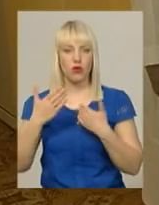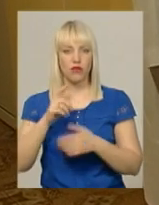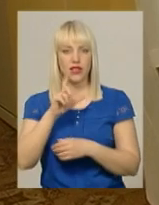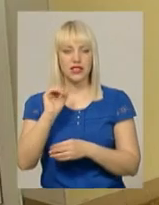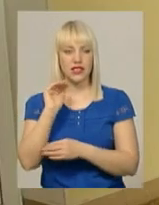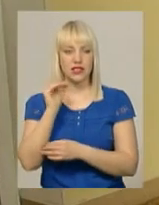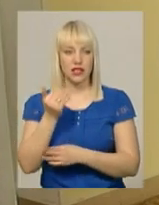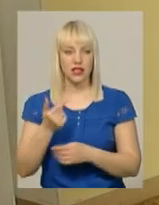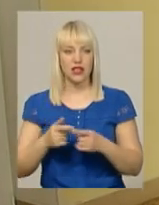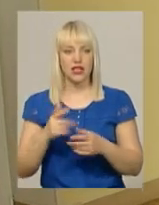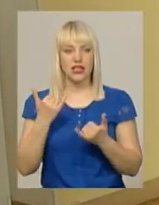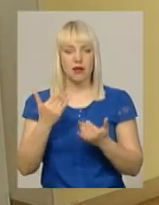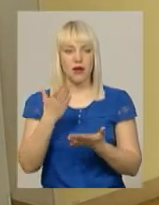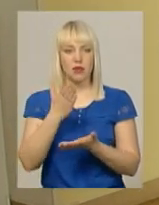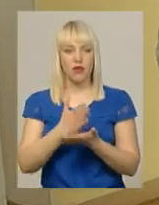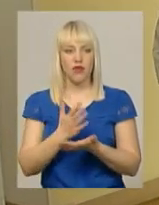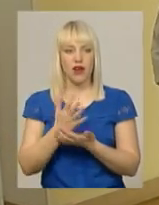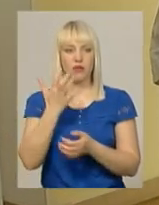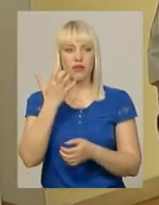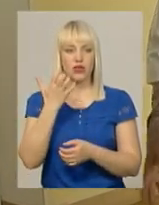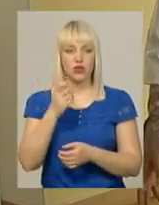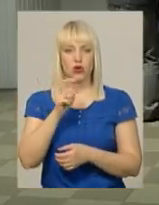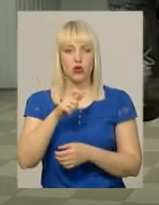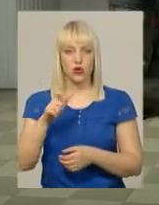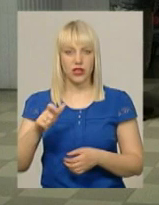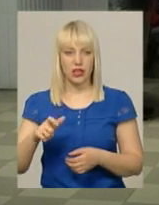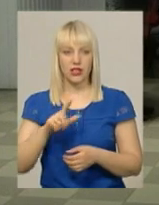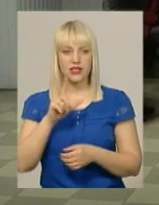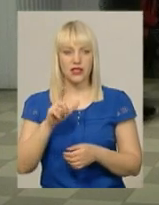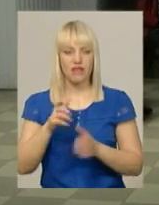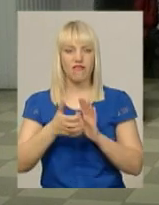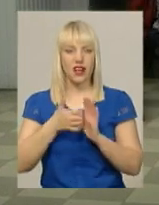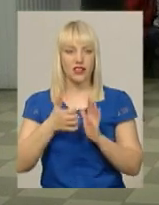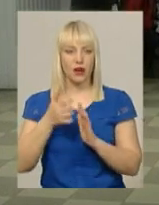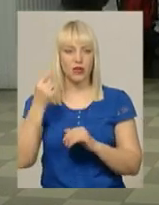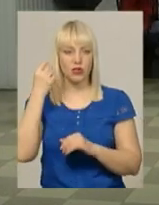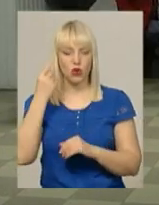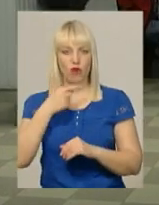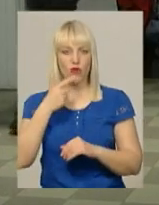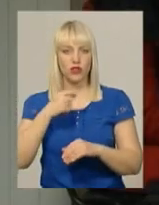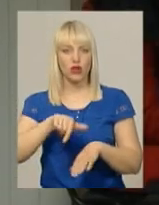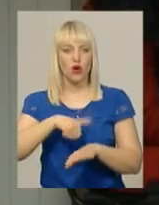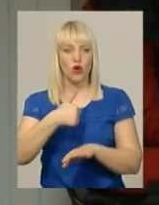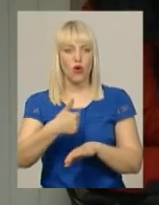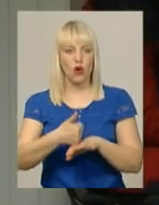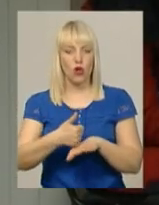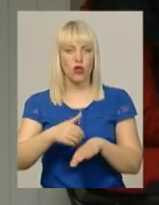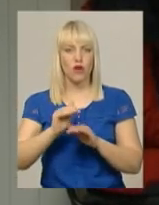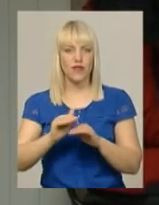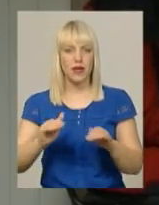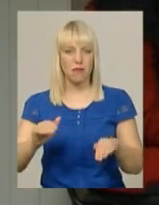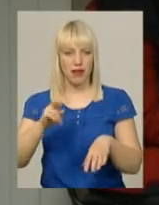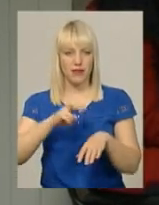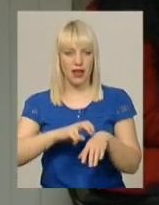перебуває понад 500 дітей з вадами слуху, каже головний педіатр Департаменту охорони здоров'я Хмельницької облдержадміністрації Лариса